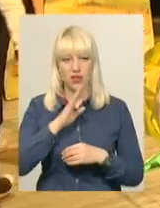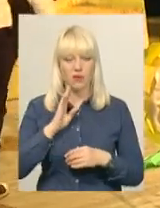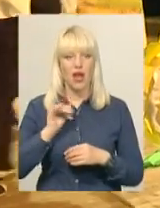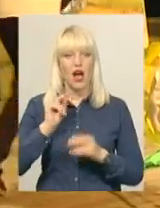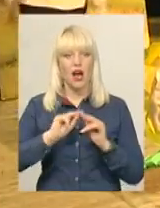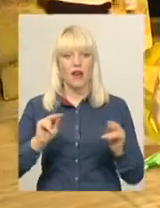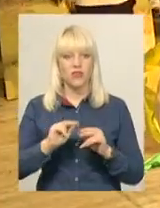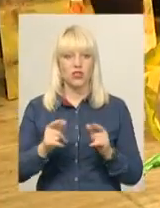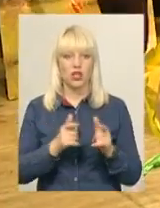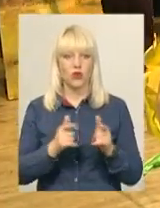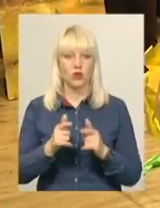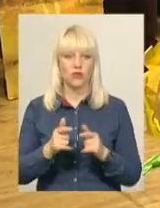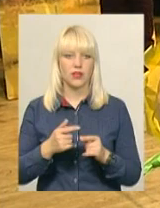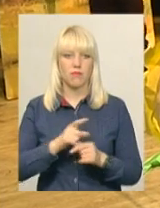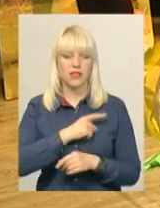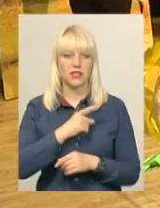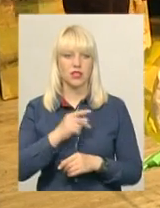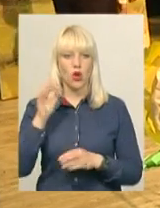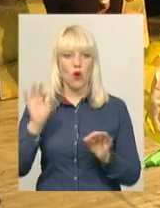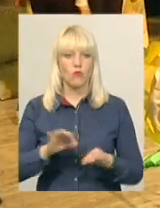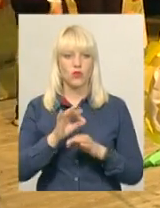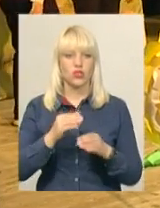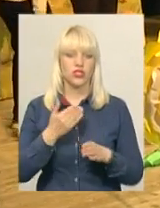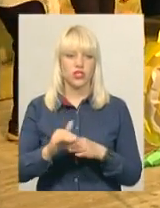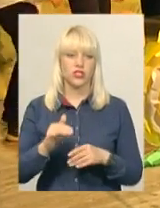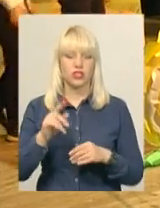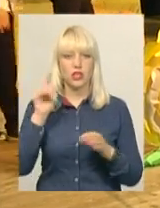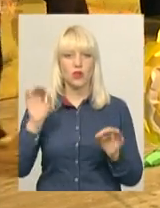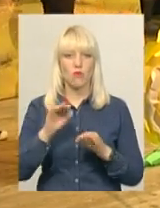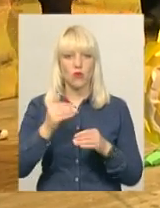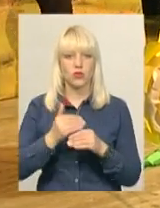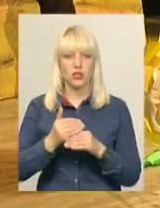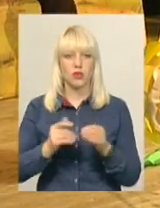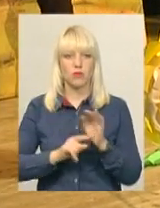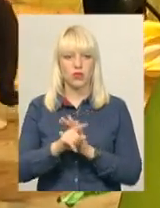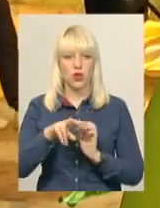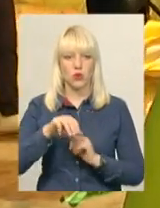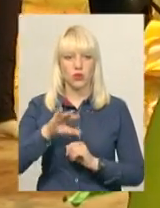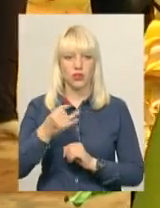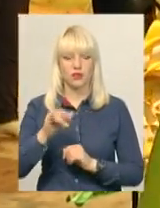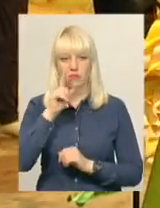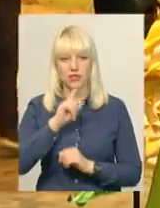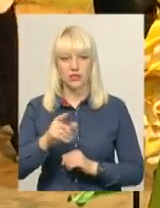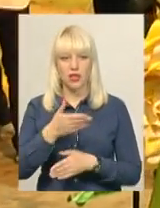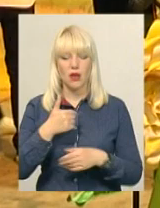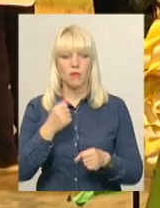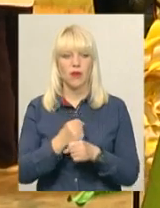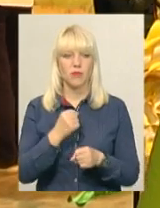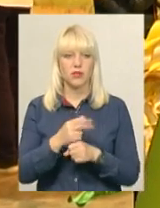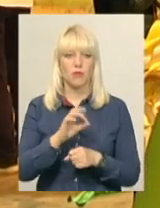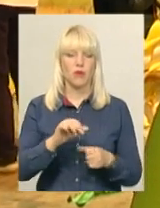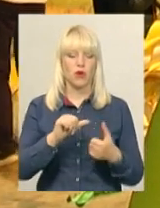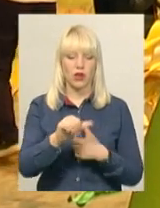Музична частина мюзиклу в нас розпочала свою роботу починаючи з лютого місяця. Ми працювали окремо по